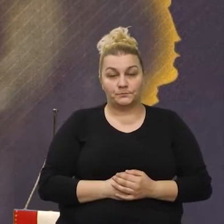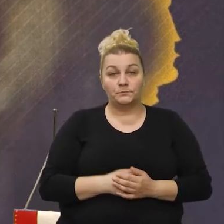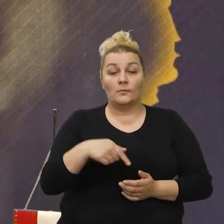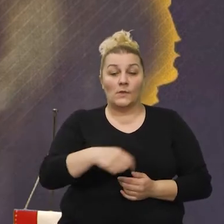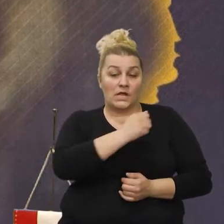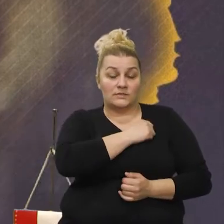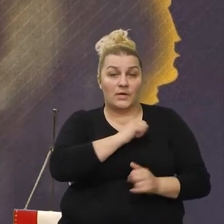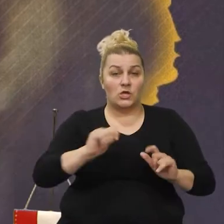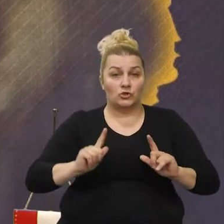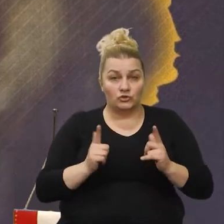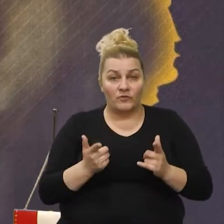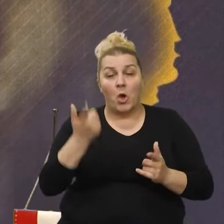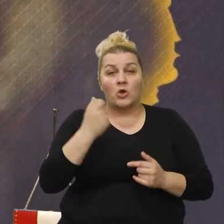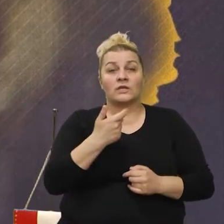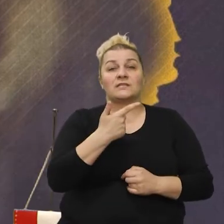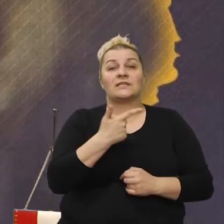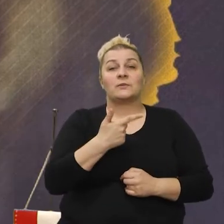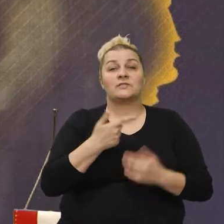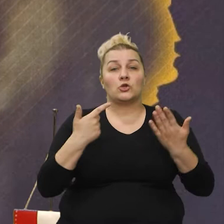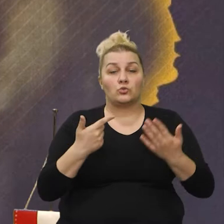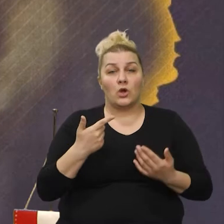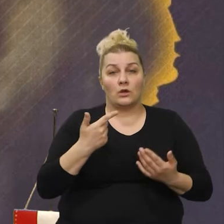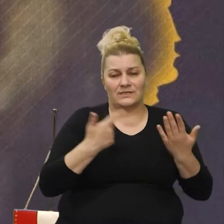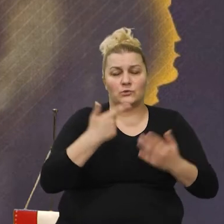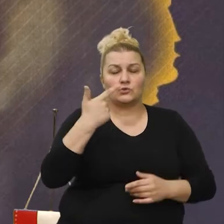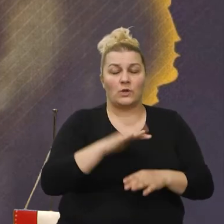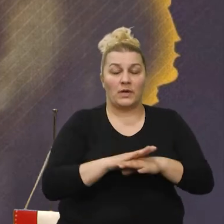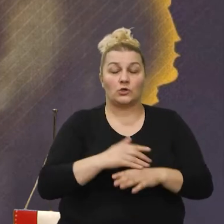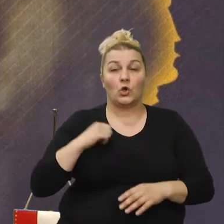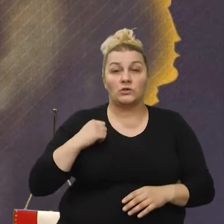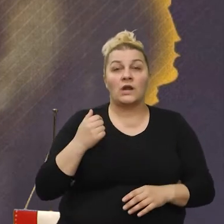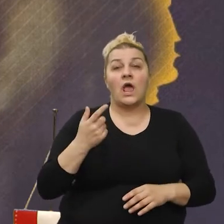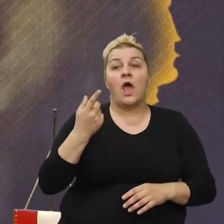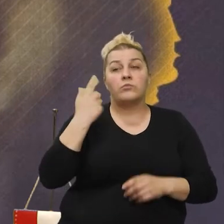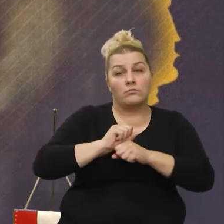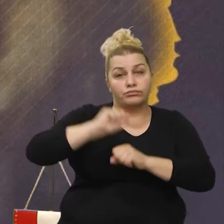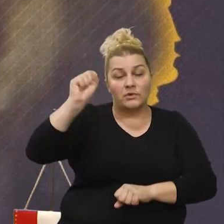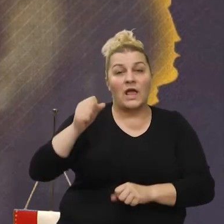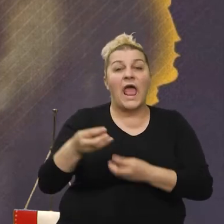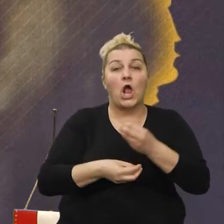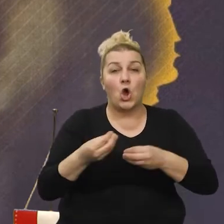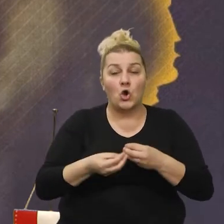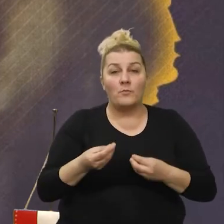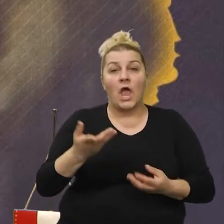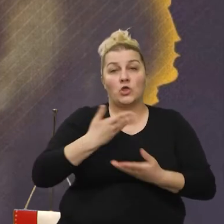Splitu živim od 72. godine, studirao sam na ekonomiji. Diplomu sam dobio